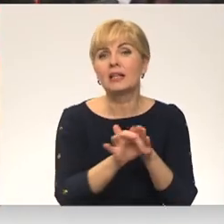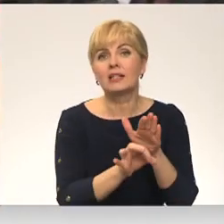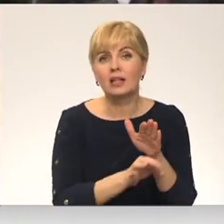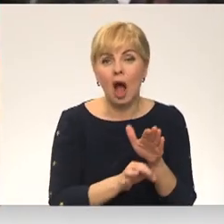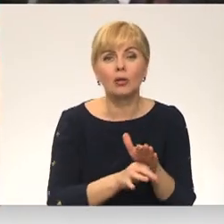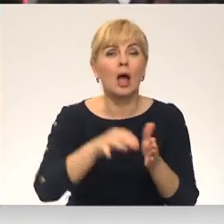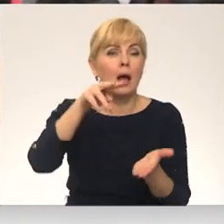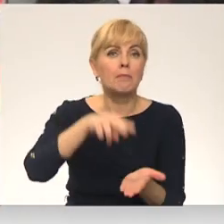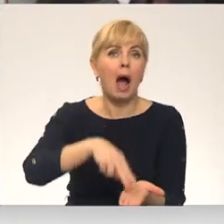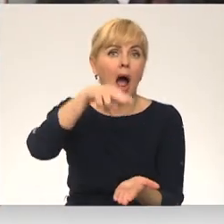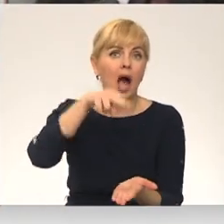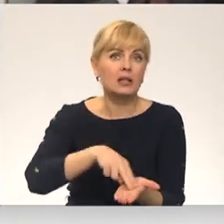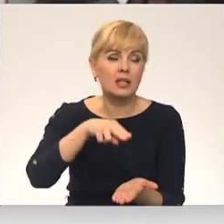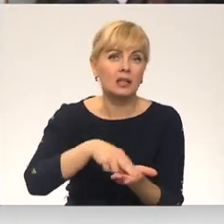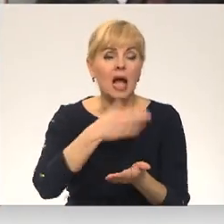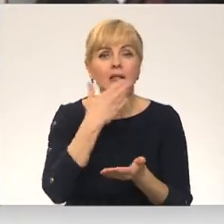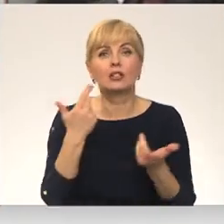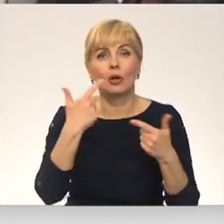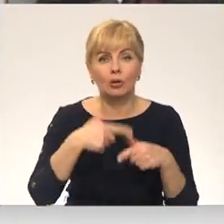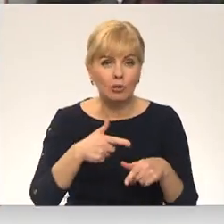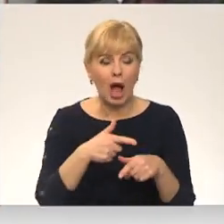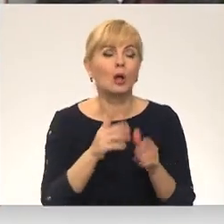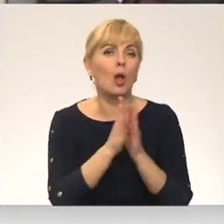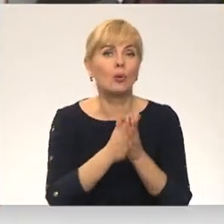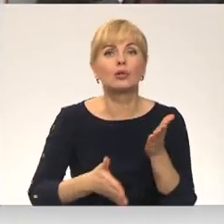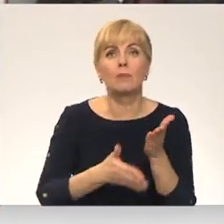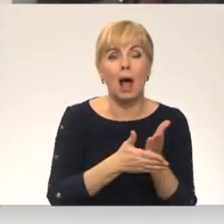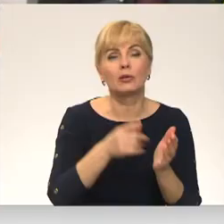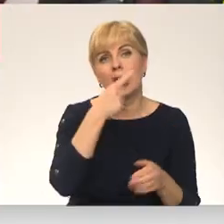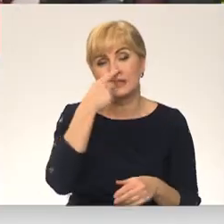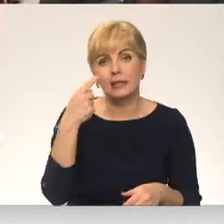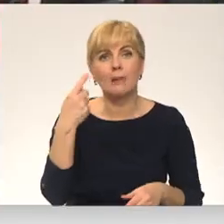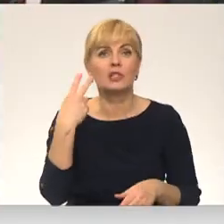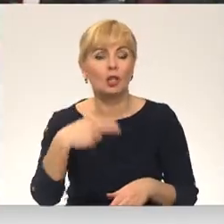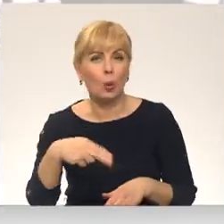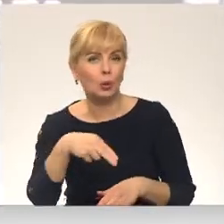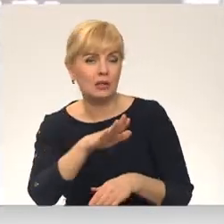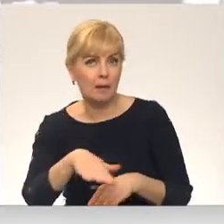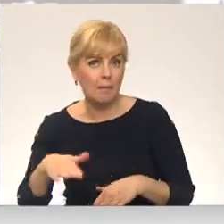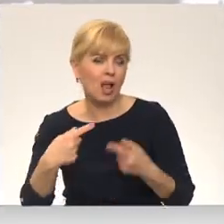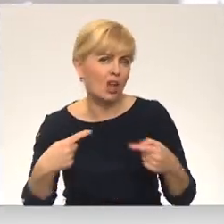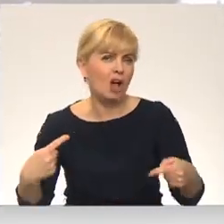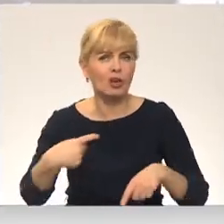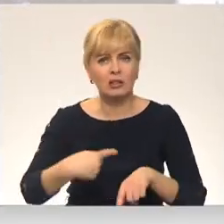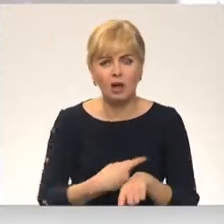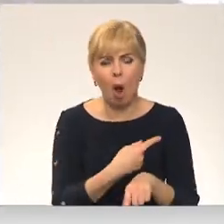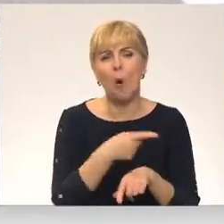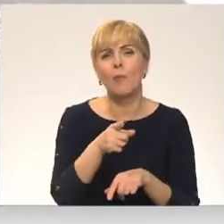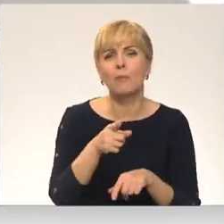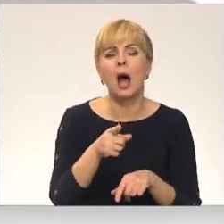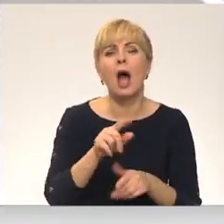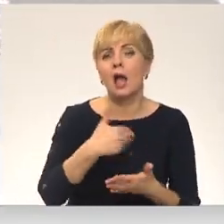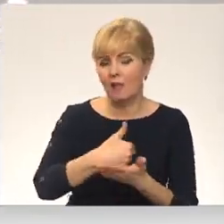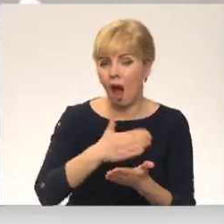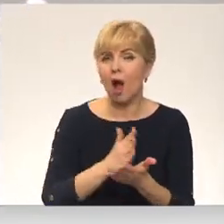Siltā jaukā laikā mums neatliekamā palīdzībā vēršās pat 120 bērni dienā ar dažādām traumām. Virsāste uzsver, ka lielāko